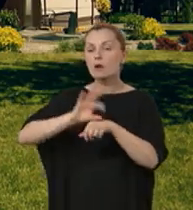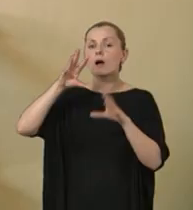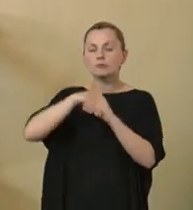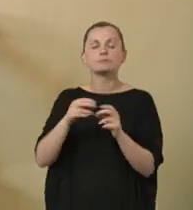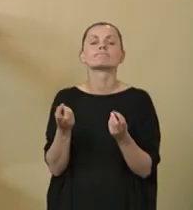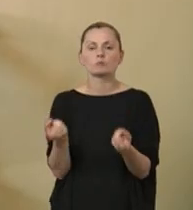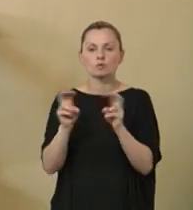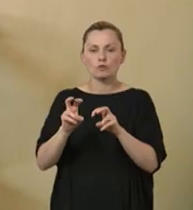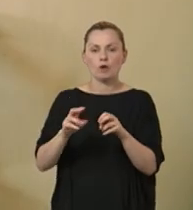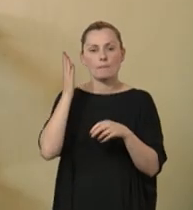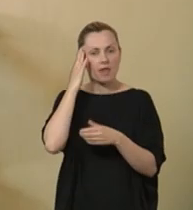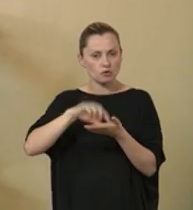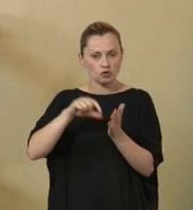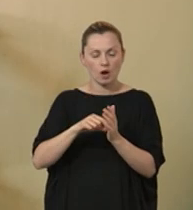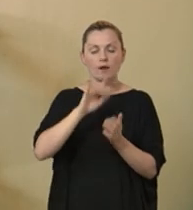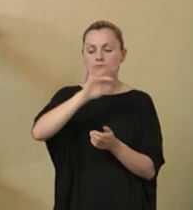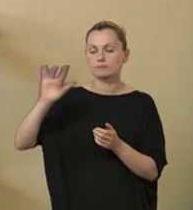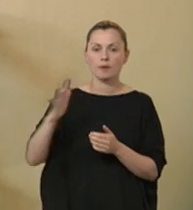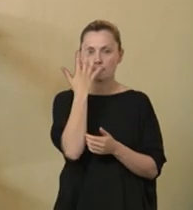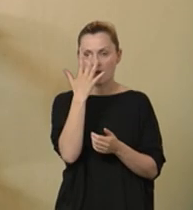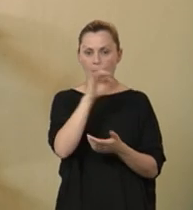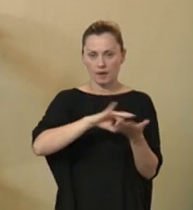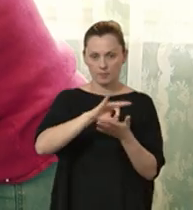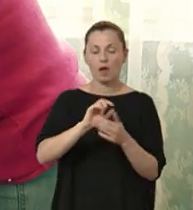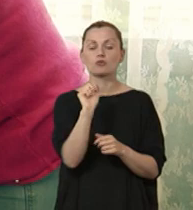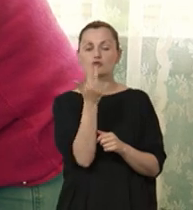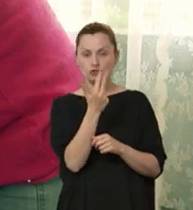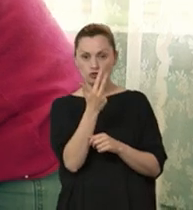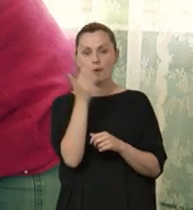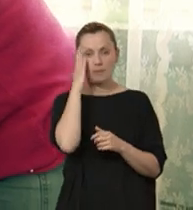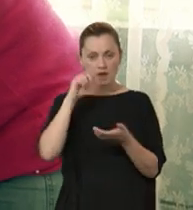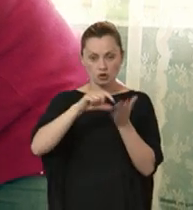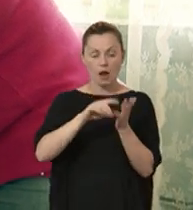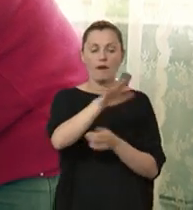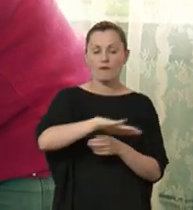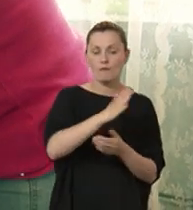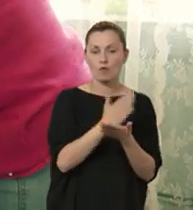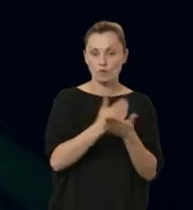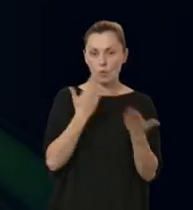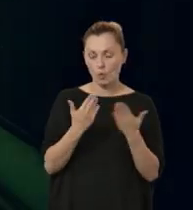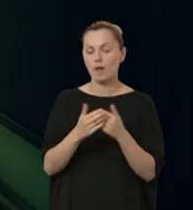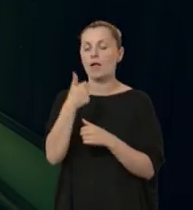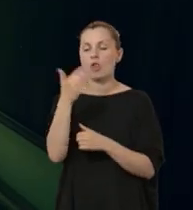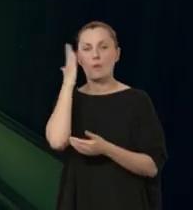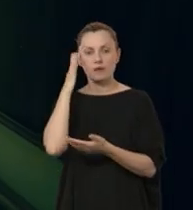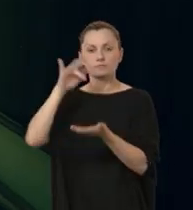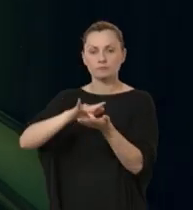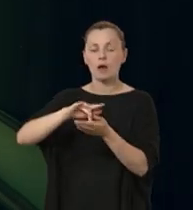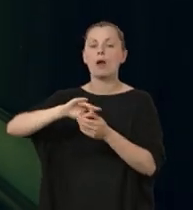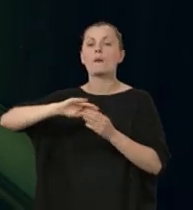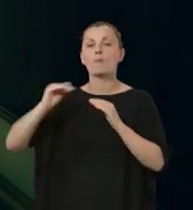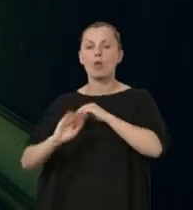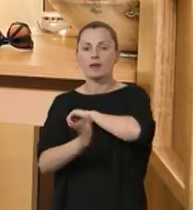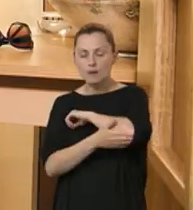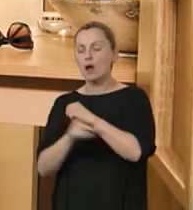projektu zostały utworzone mieszkania w pięciu gminach, trzy mieszkania na terenie województwa lubelskiego i po jednym mieszkaniu w województwie